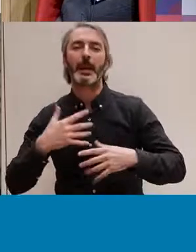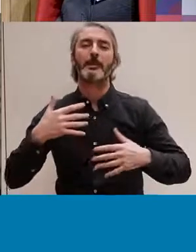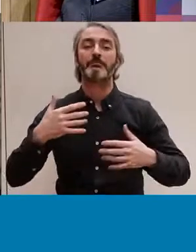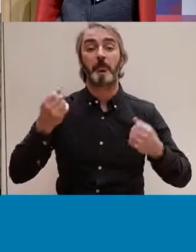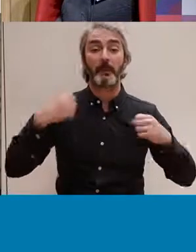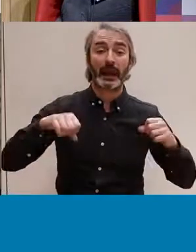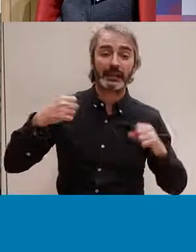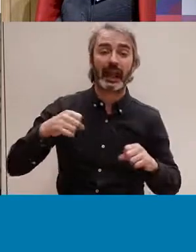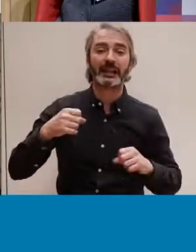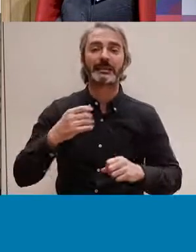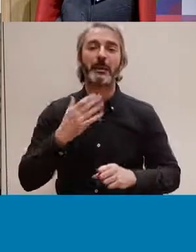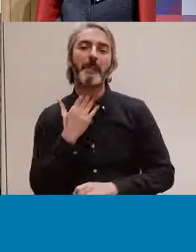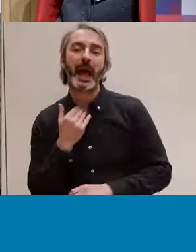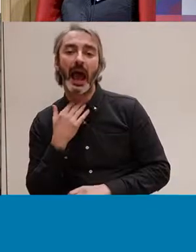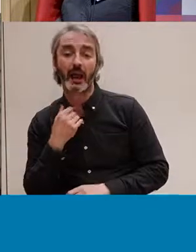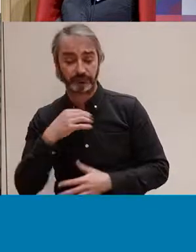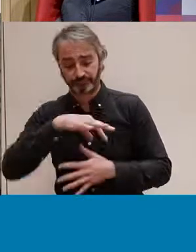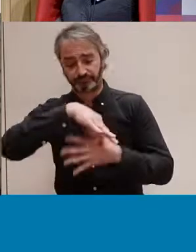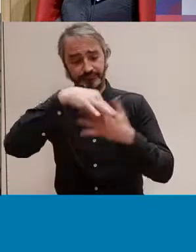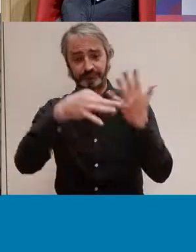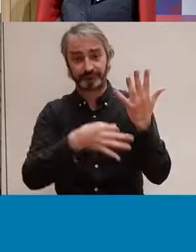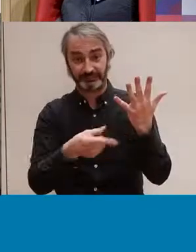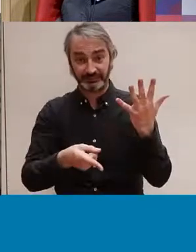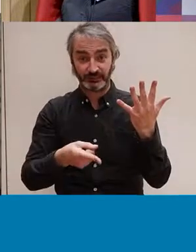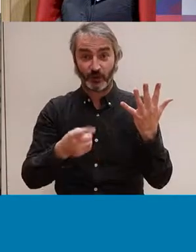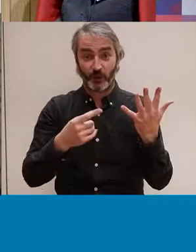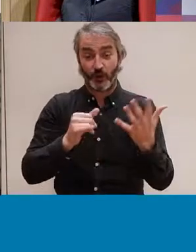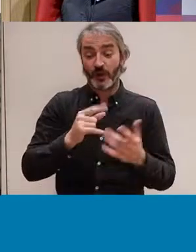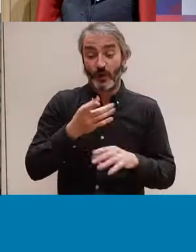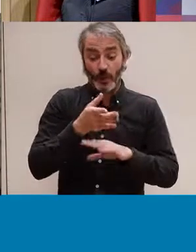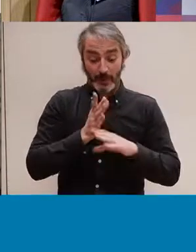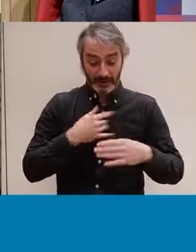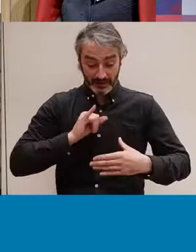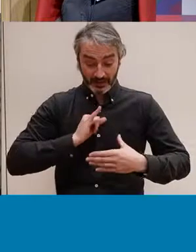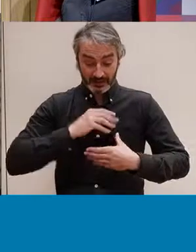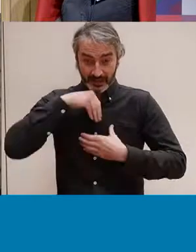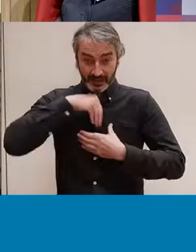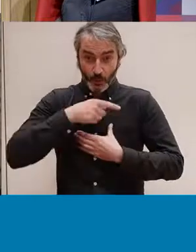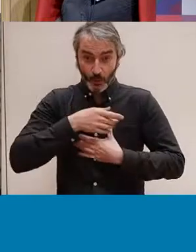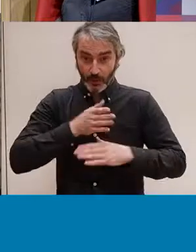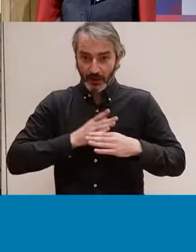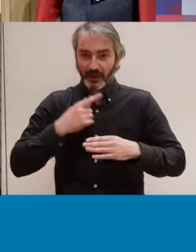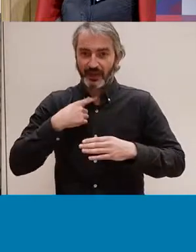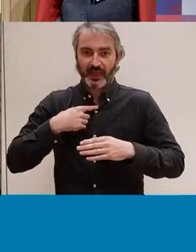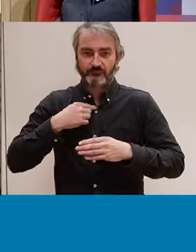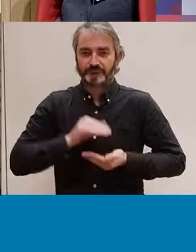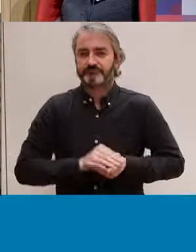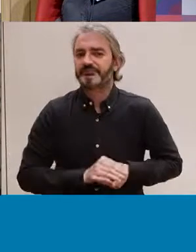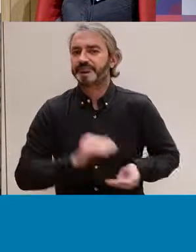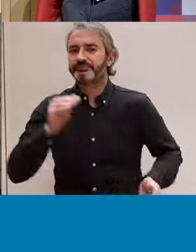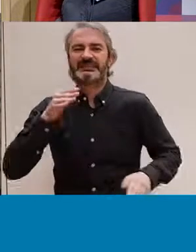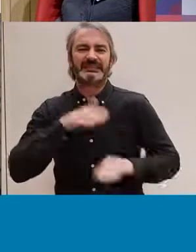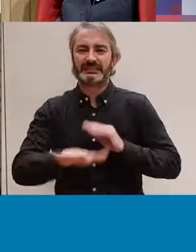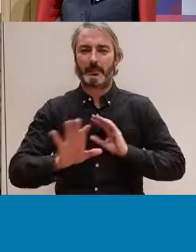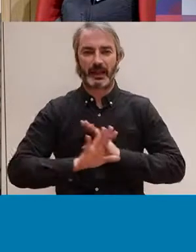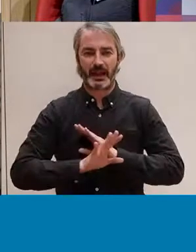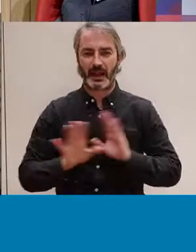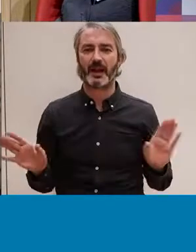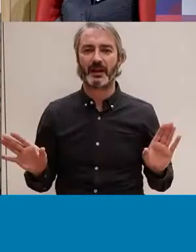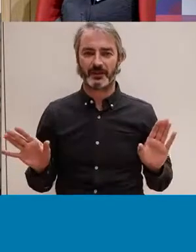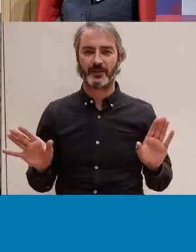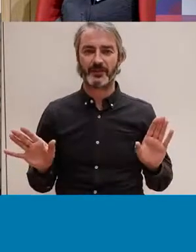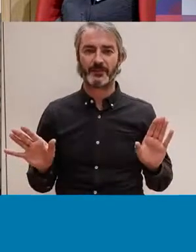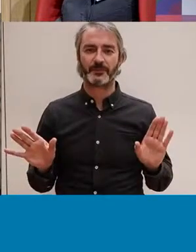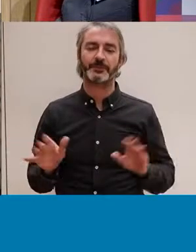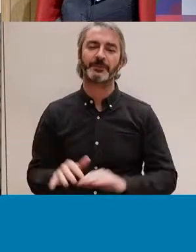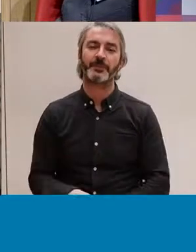plaer, i és una identitat, o és una part de la nostra identitat, una dimensió que ens acompanya sempre, com el que comentava la Lídia, és una